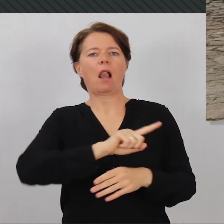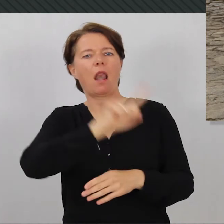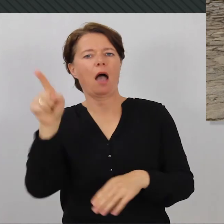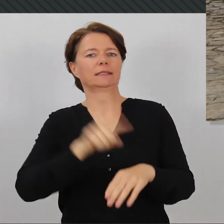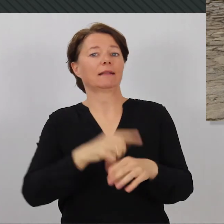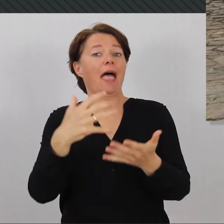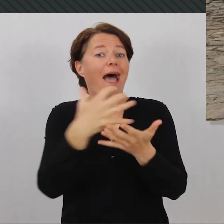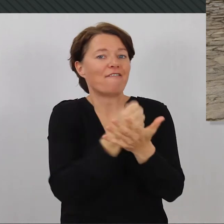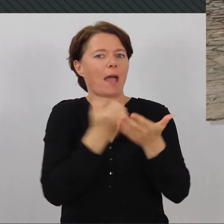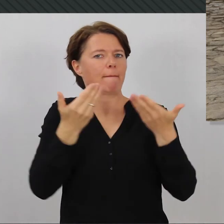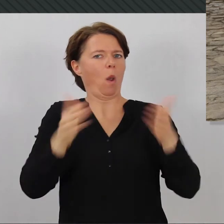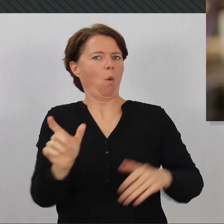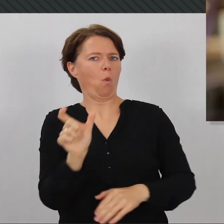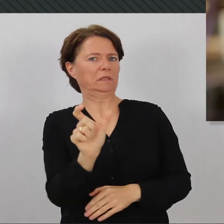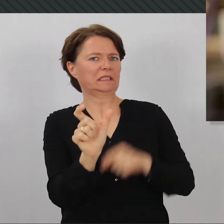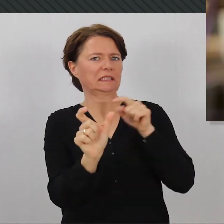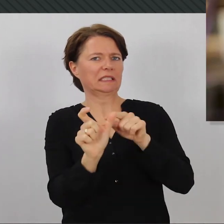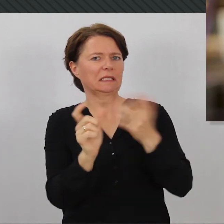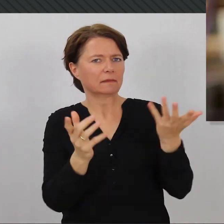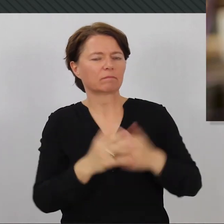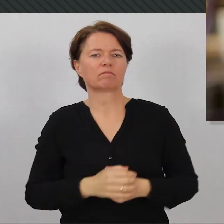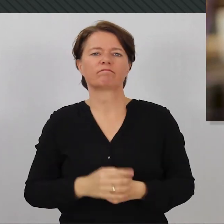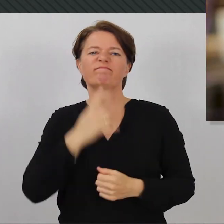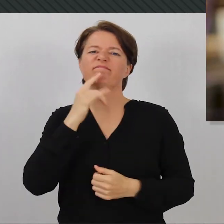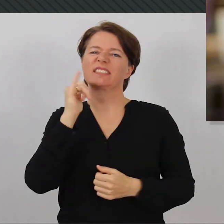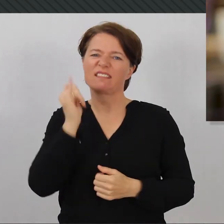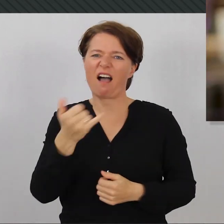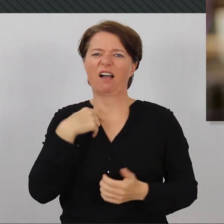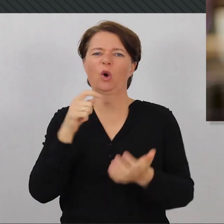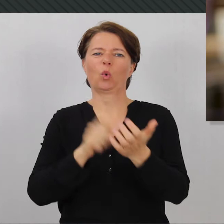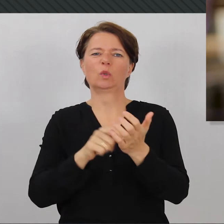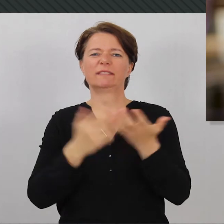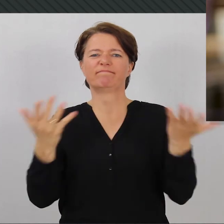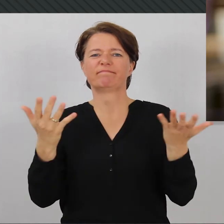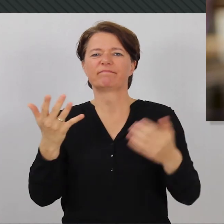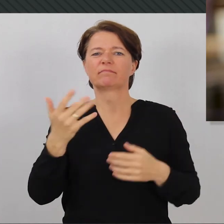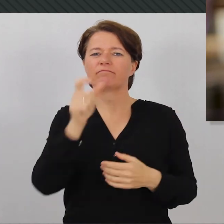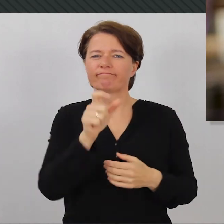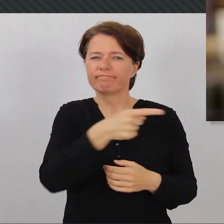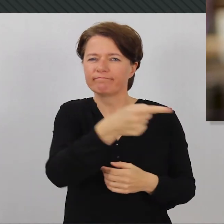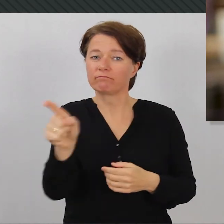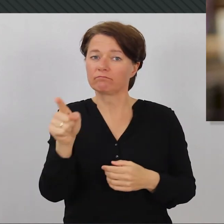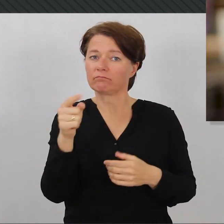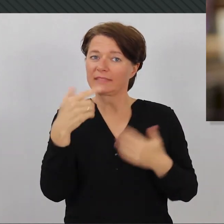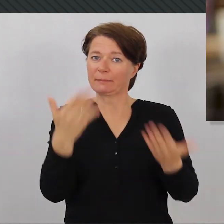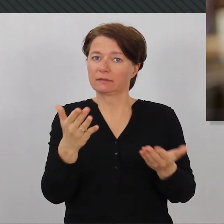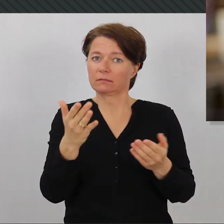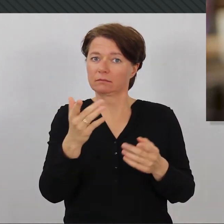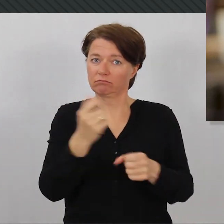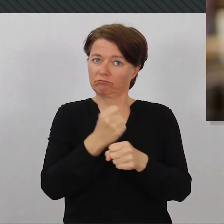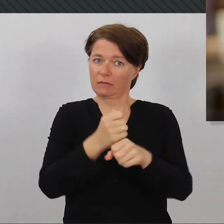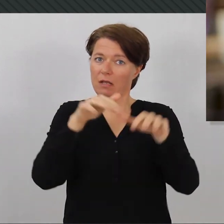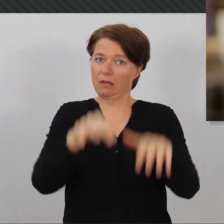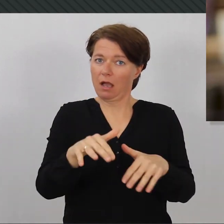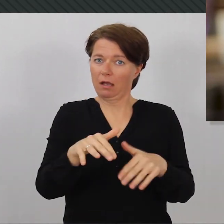Langzeiterwerbslose sagen sollte. Ja, sagen muss, weil genau darum geht es ja. Wir sprechen ja hier von Menschen, die einfach nicht